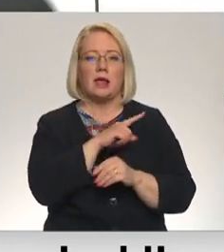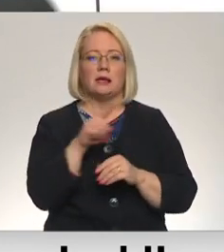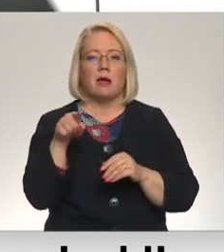nožogojumā.